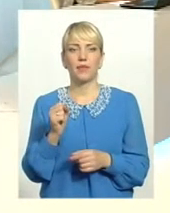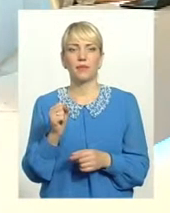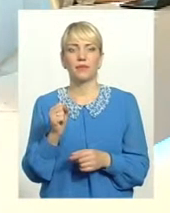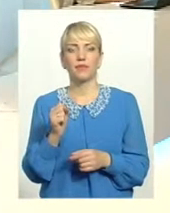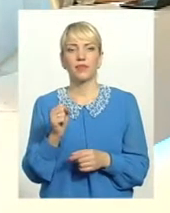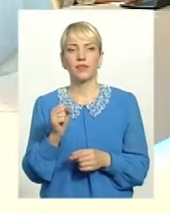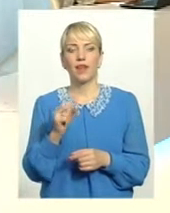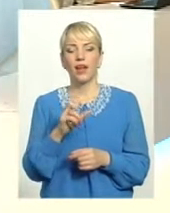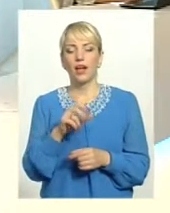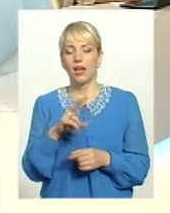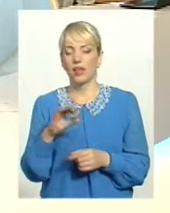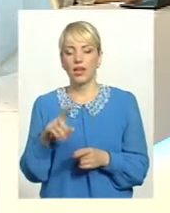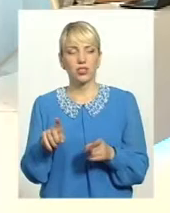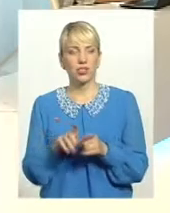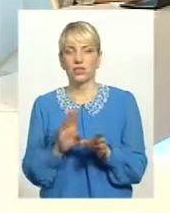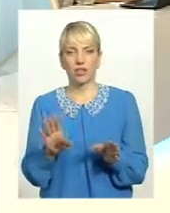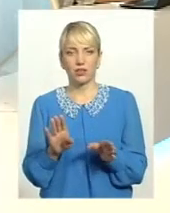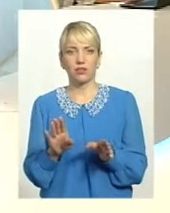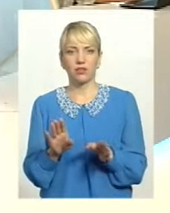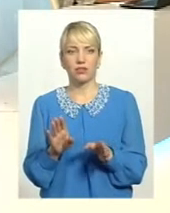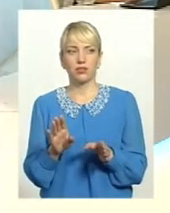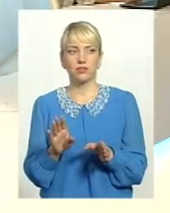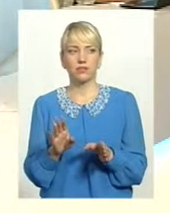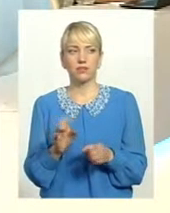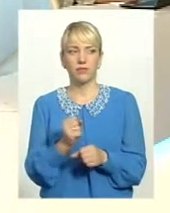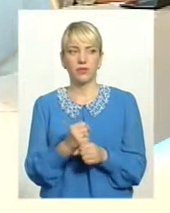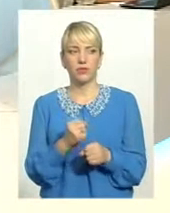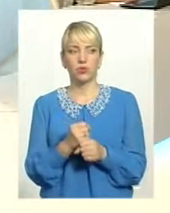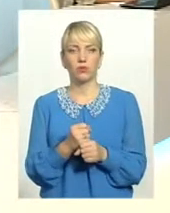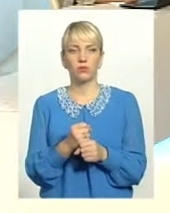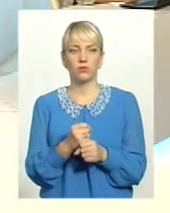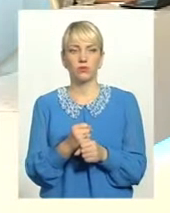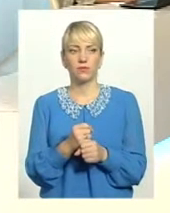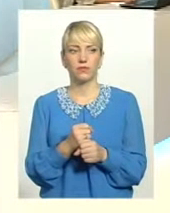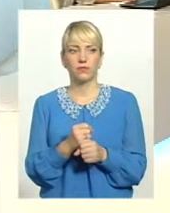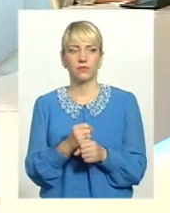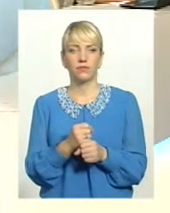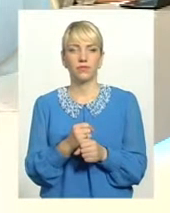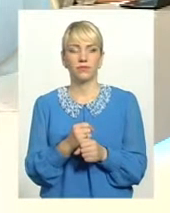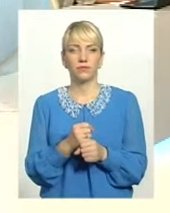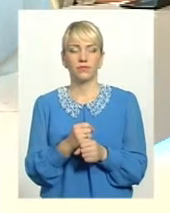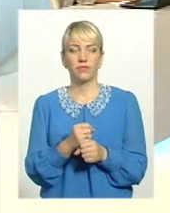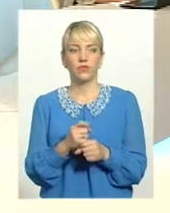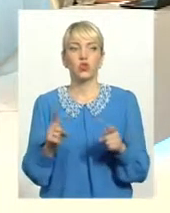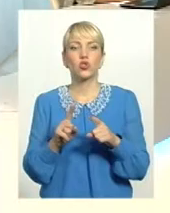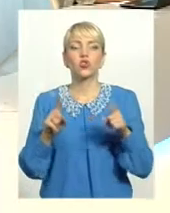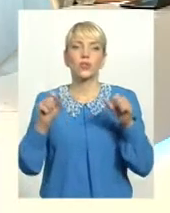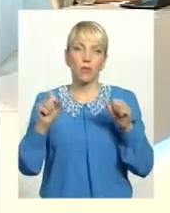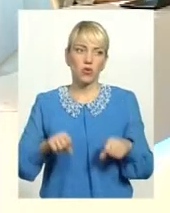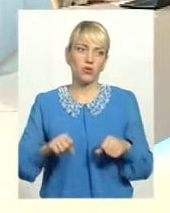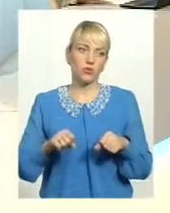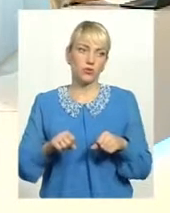Але ж не лише такими методами працюємо, правда ж? Щось можемо